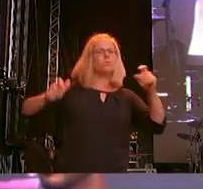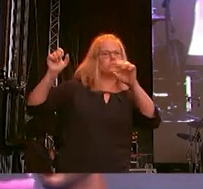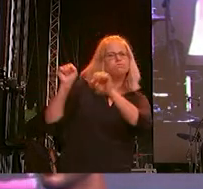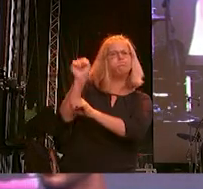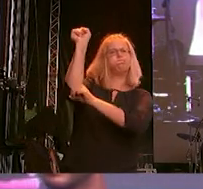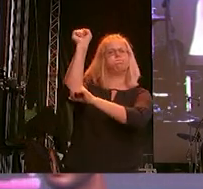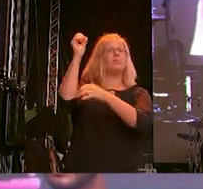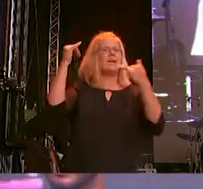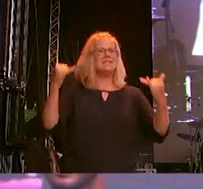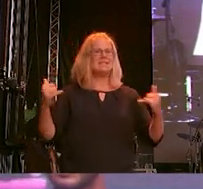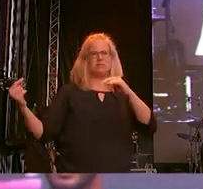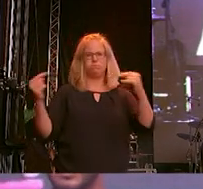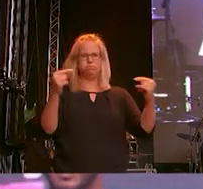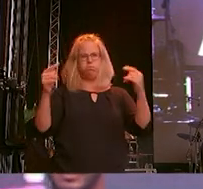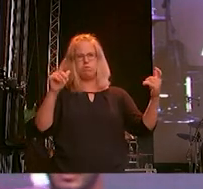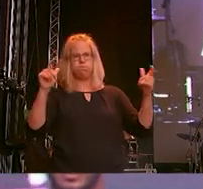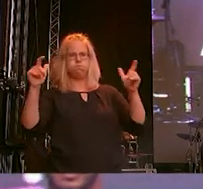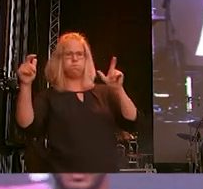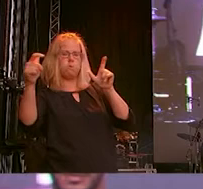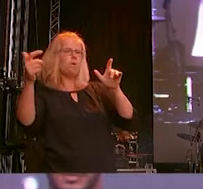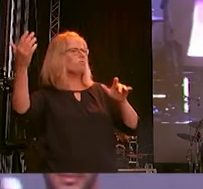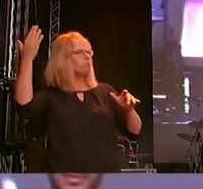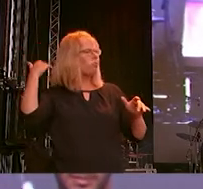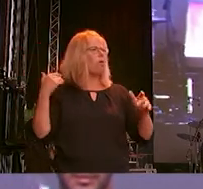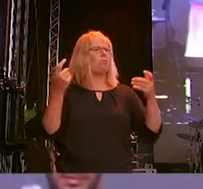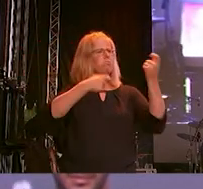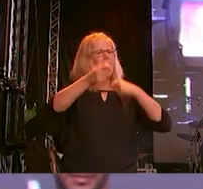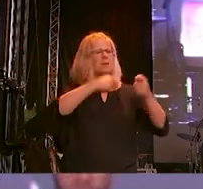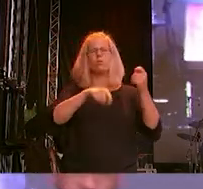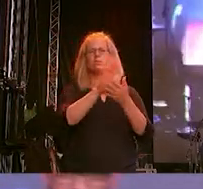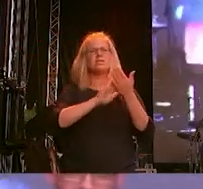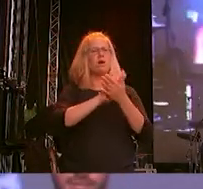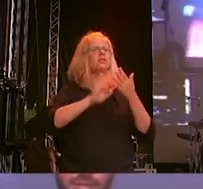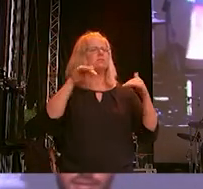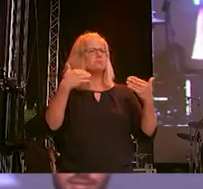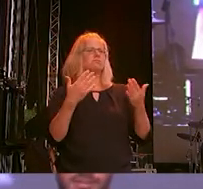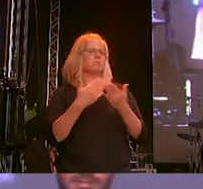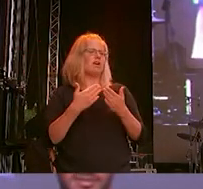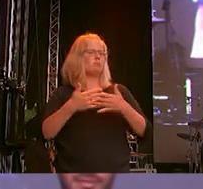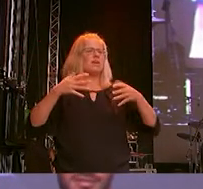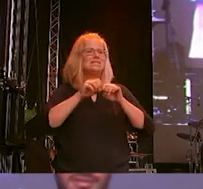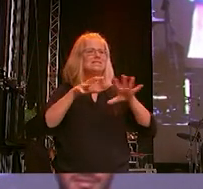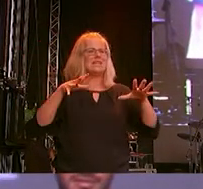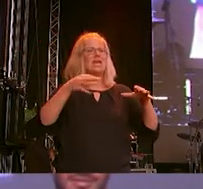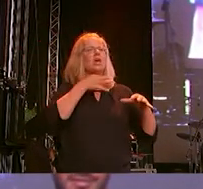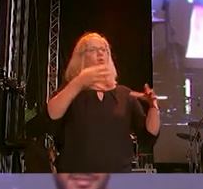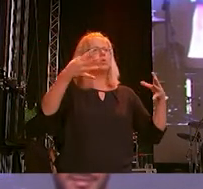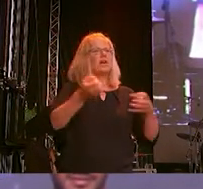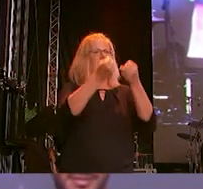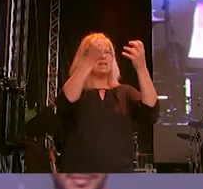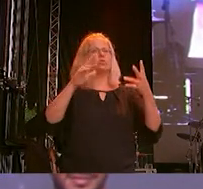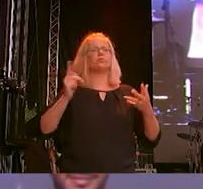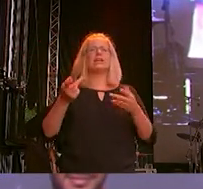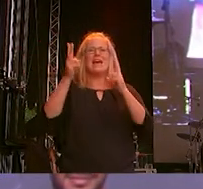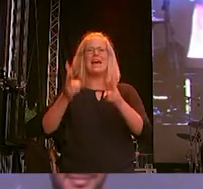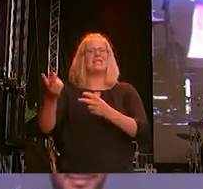sagbar, die bisher unverhandelbar waren. Das Recht auf Asyl, Seenotrettung, Grund- und Freiheitsrechte, Gleichberechtigung,